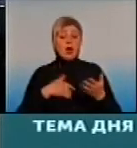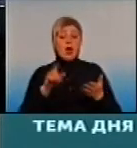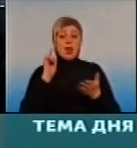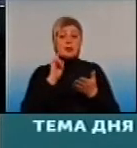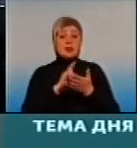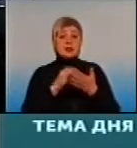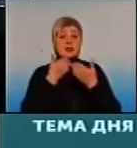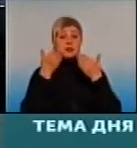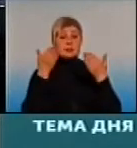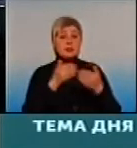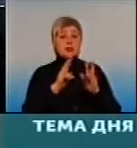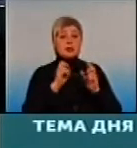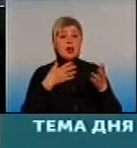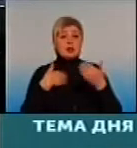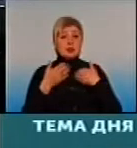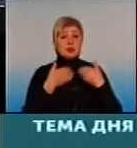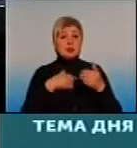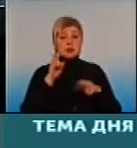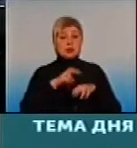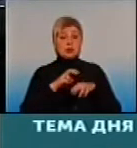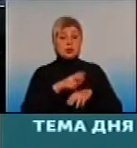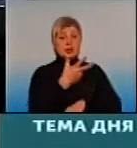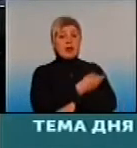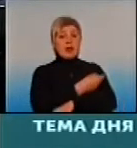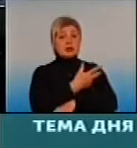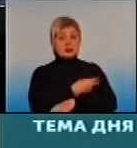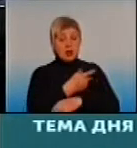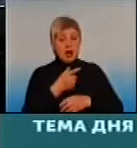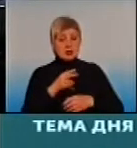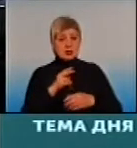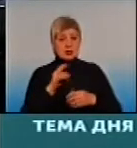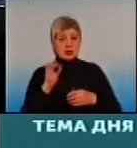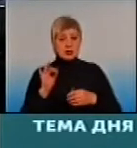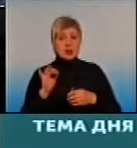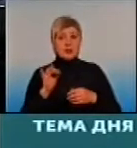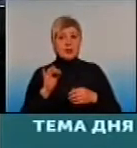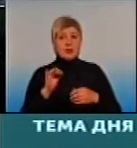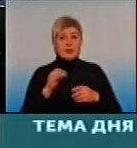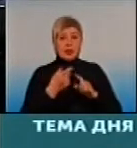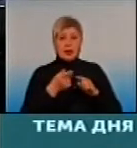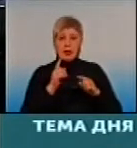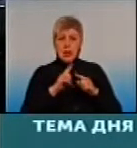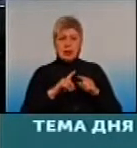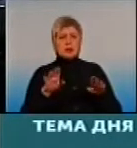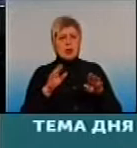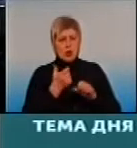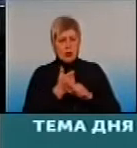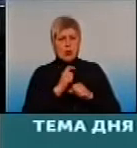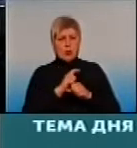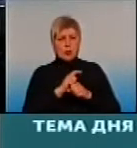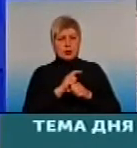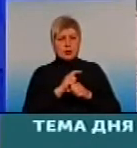Обязательно спросить, как относится доктор к вакцинации. Мне кажется, что это такой индикатор, такой маркер, что